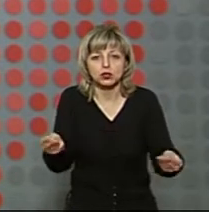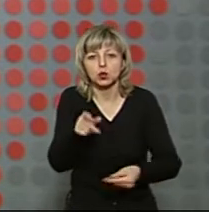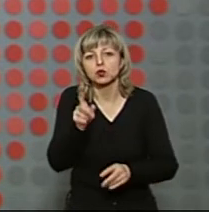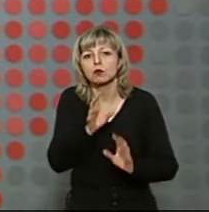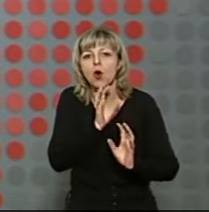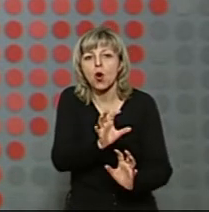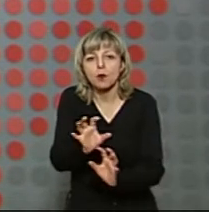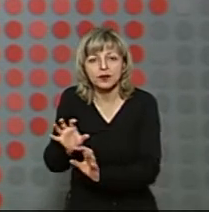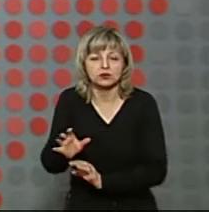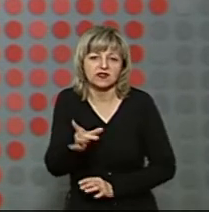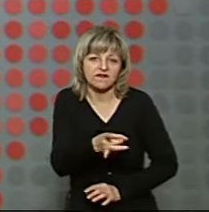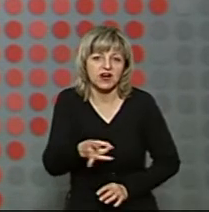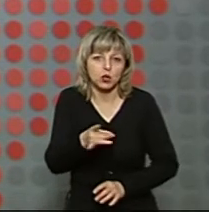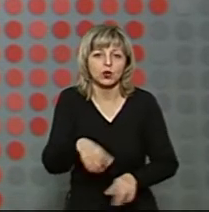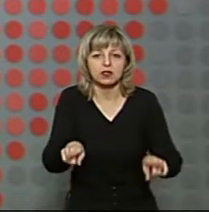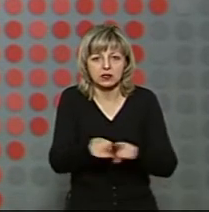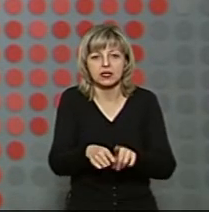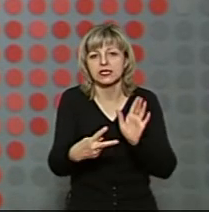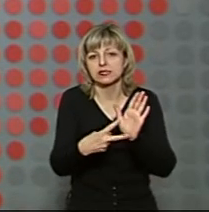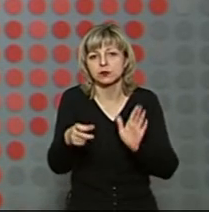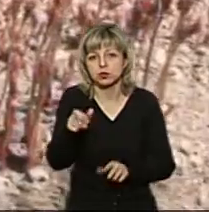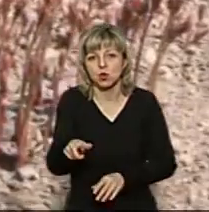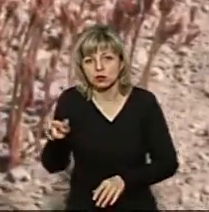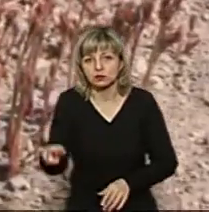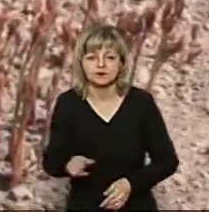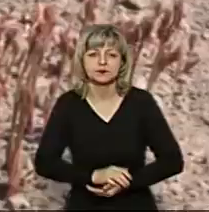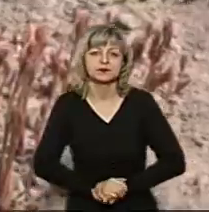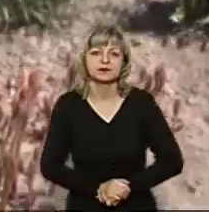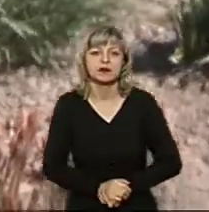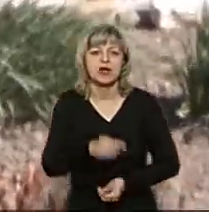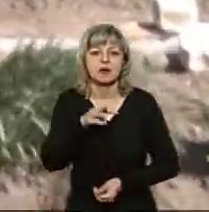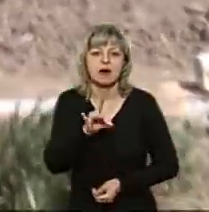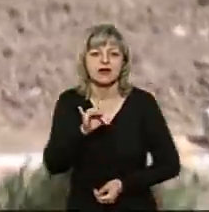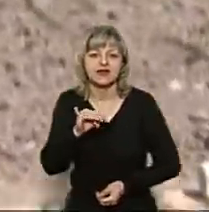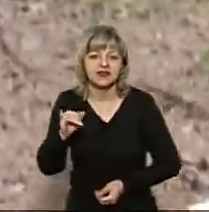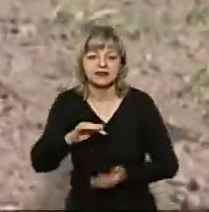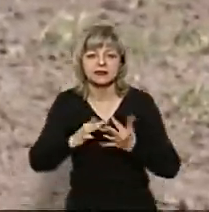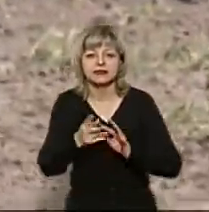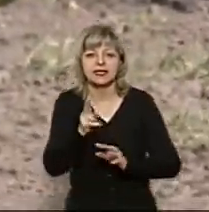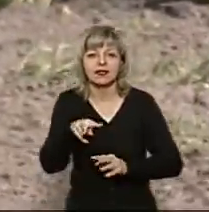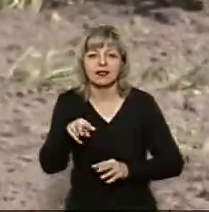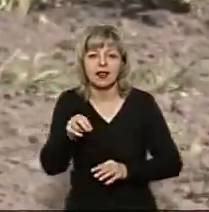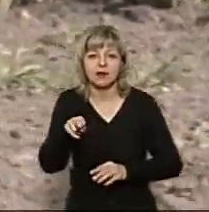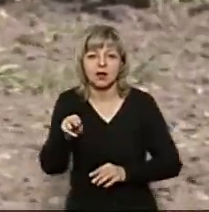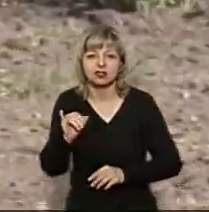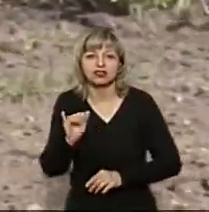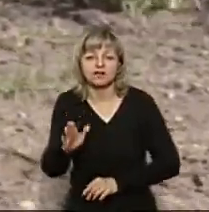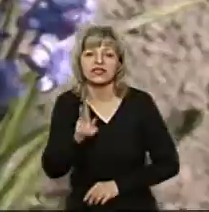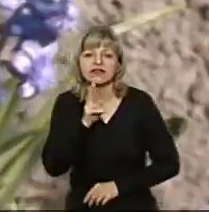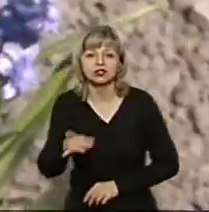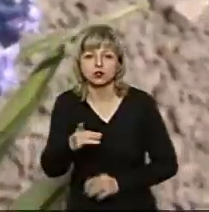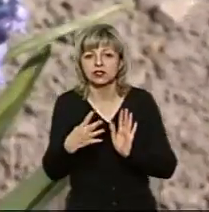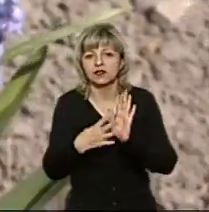опікуються. У районі таких майже 700. Марії Водяній із села Клепачів Ківерцівського